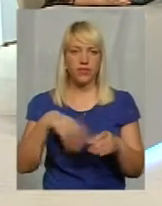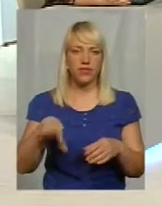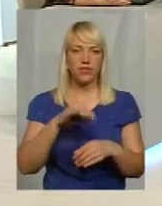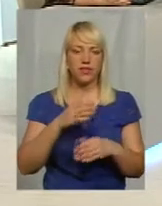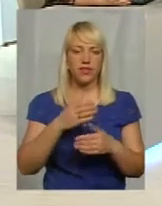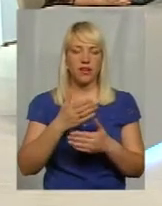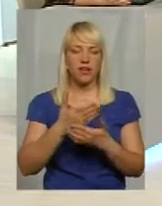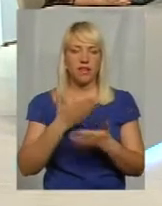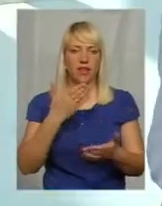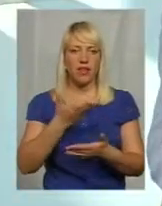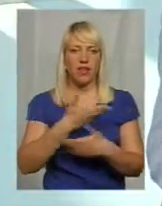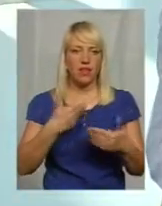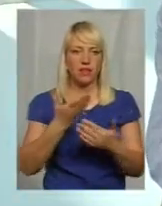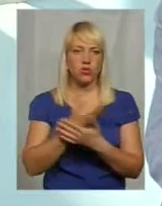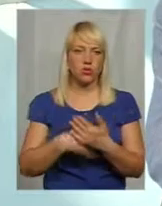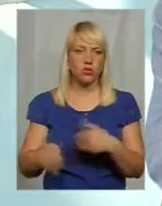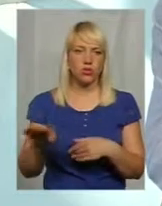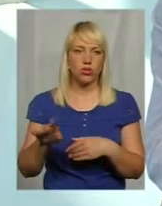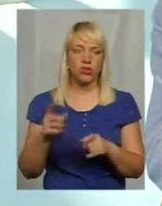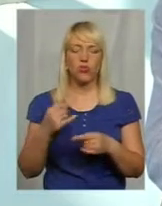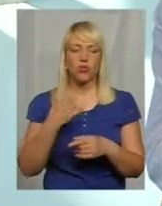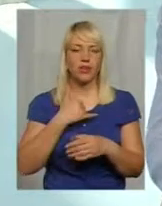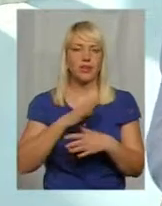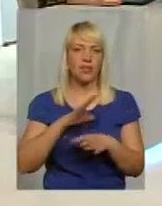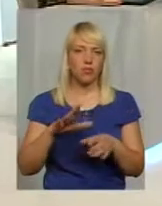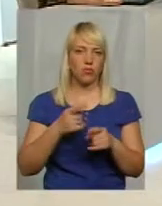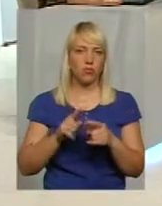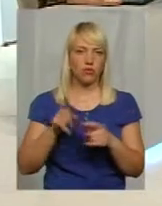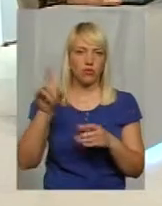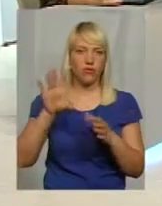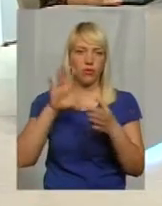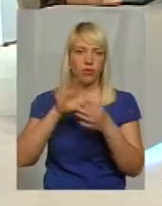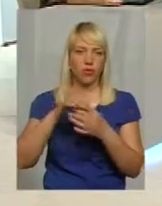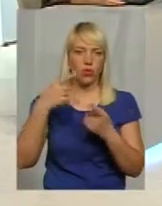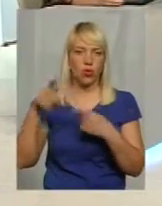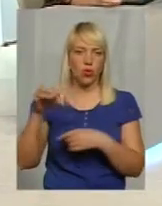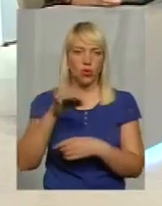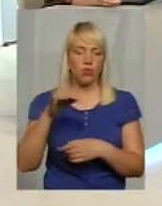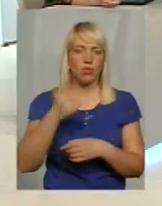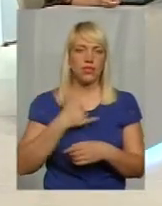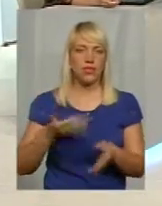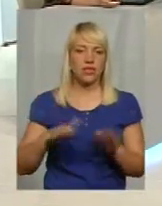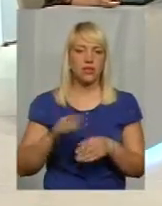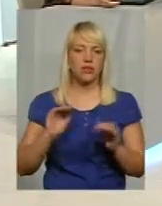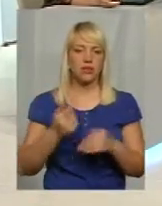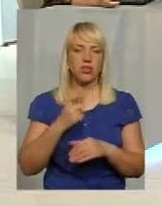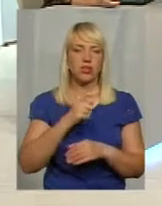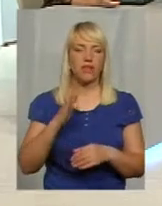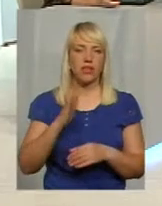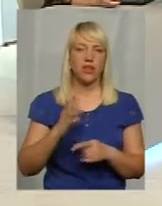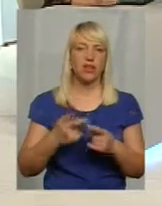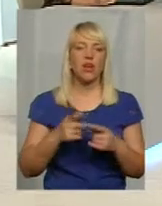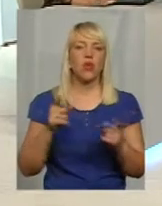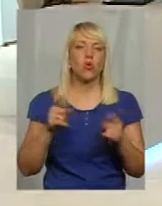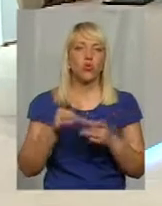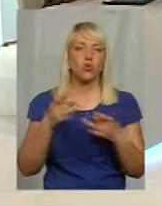від нас пішли, тому що в нас їх і не було. Вони були, Львов, в нас просто рахувалися. вас попрошую, нас вже лишається буквально менше хвилинки. Дуже коротко скажіть, от як